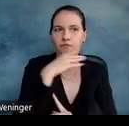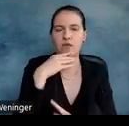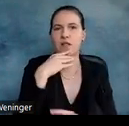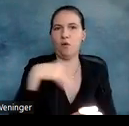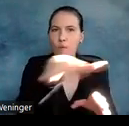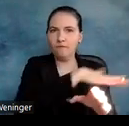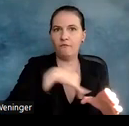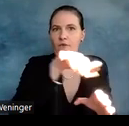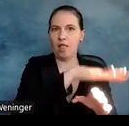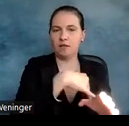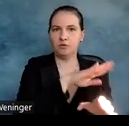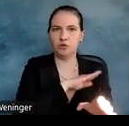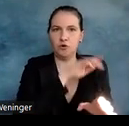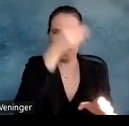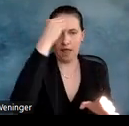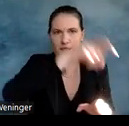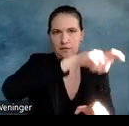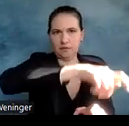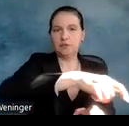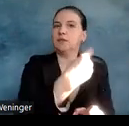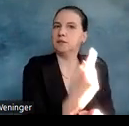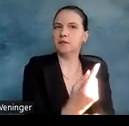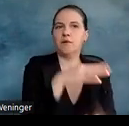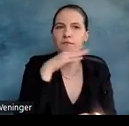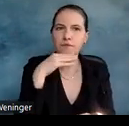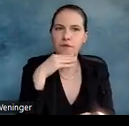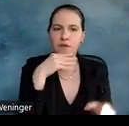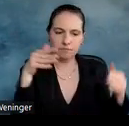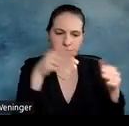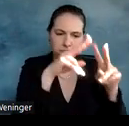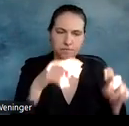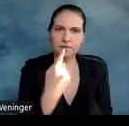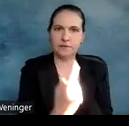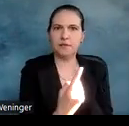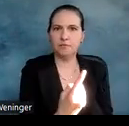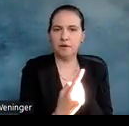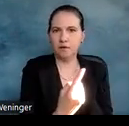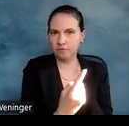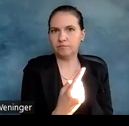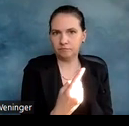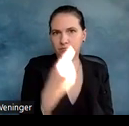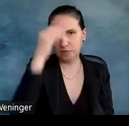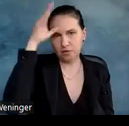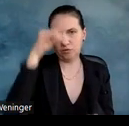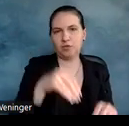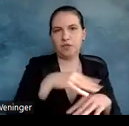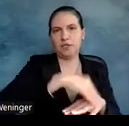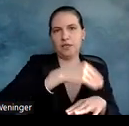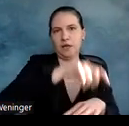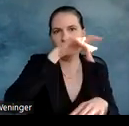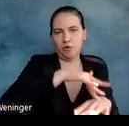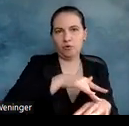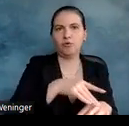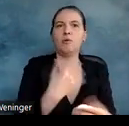und hat sich damit intensiv beschäftigt. Sie ist Bildungstherapeut im Silicon Valley und hat Schüler mit